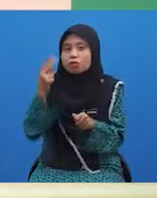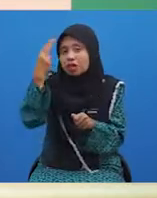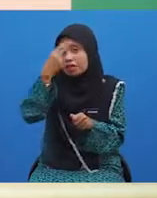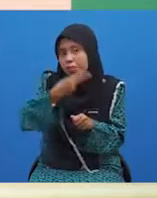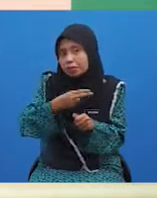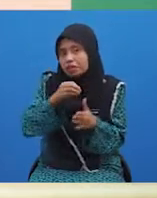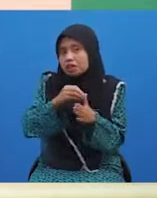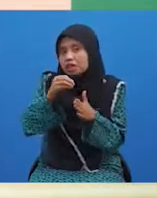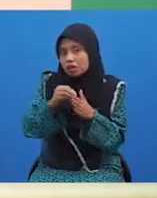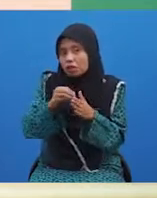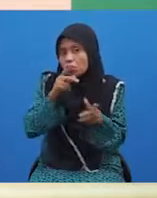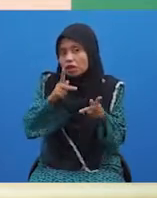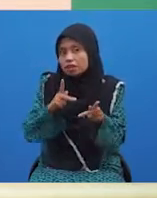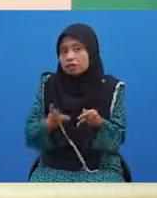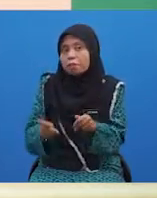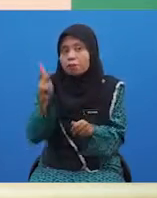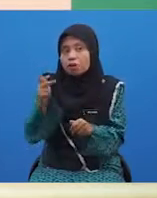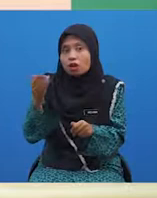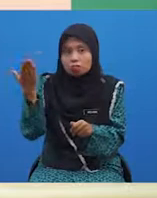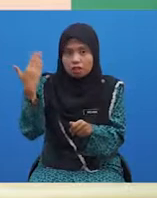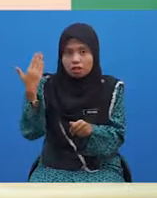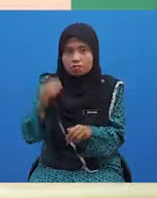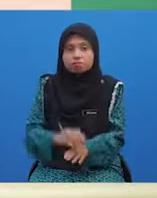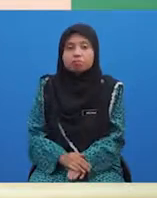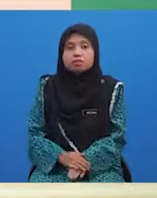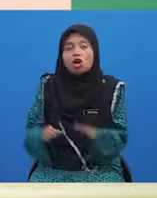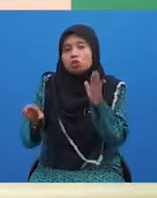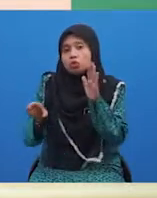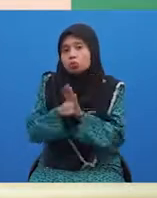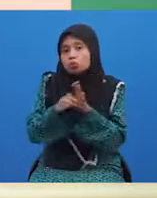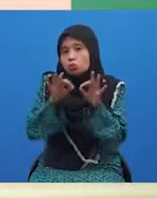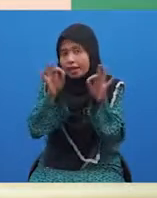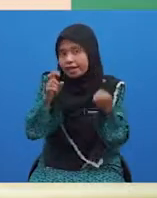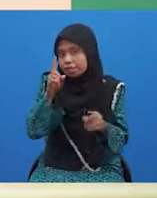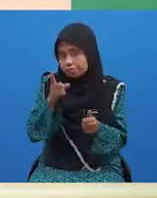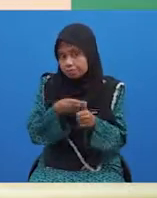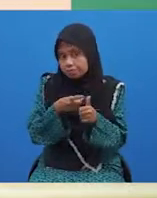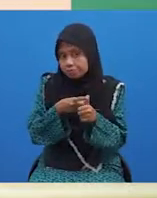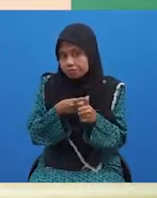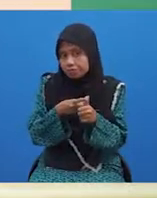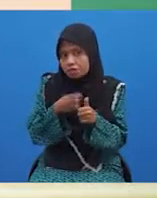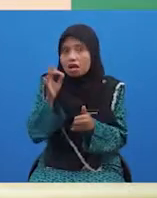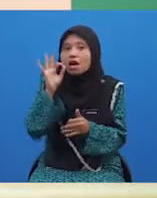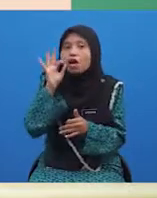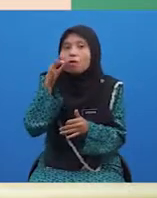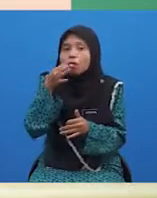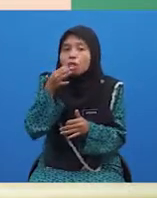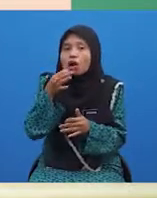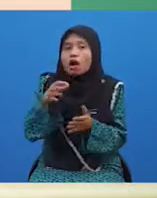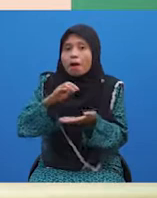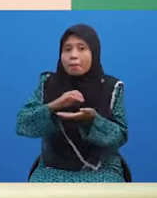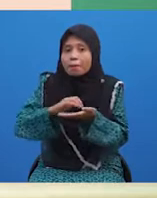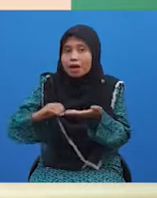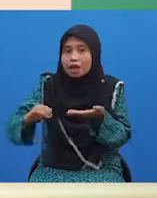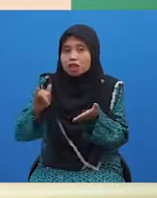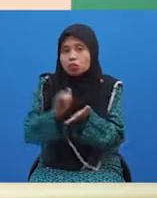atau kata penguat belakang. Contoh ayat pertama. Buah mangga itu belum